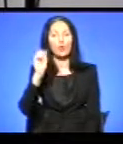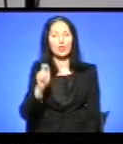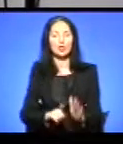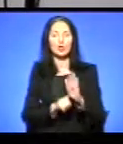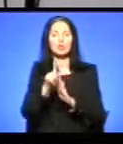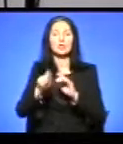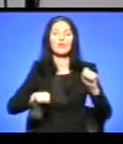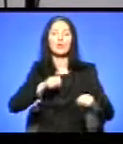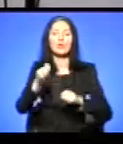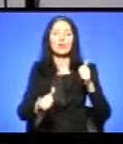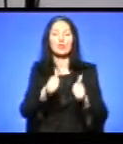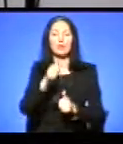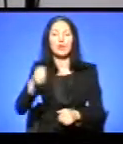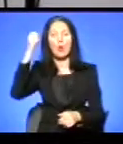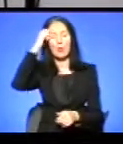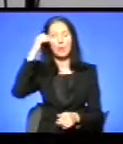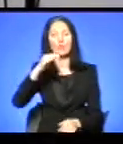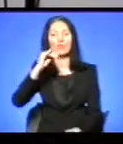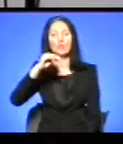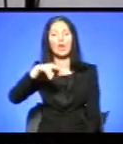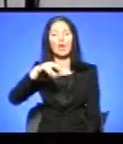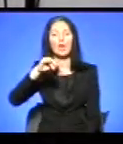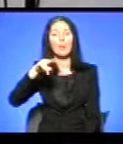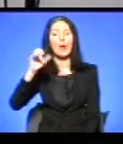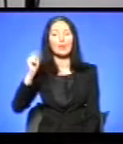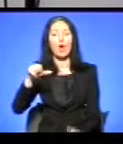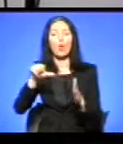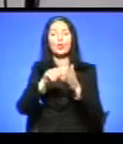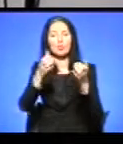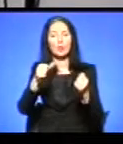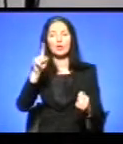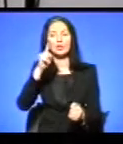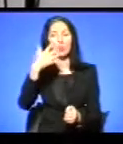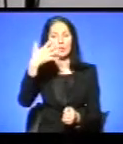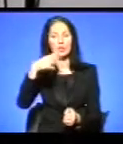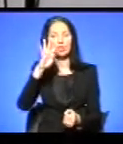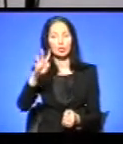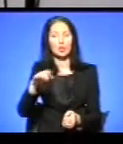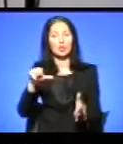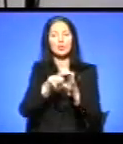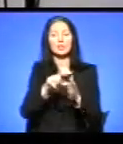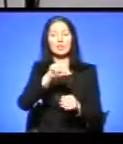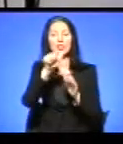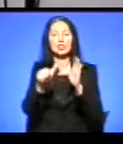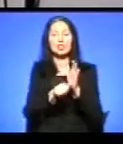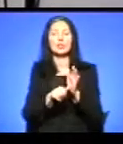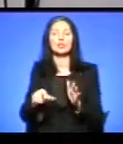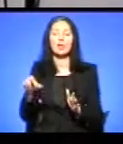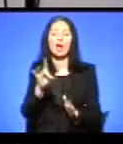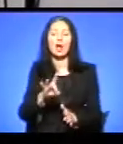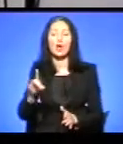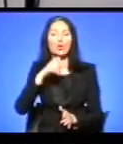перегони пам'яті Володимира Філіпенка. Участь у них бере 154 учасники з 16 регіонів України. Сьогодні